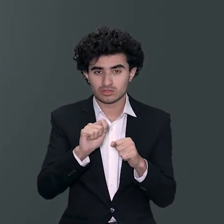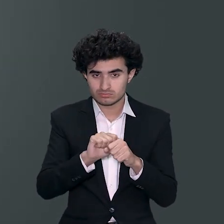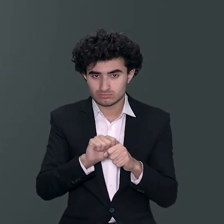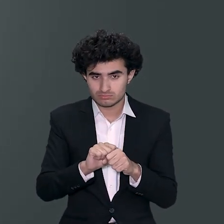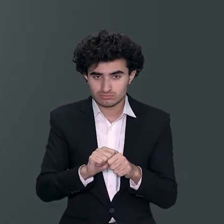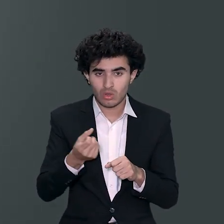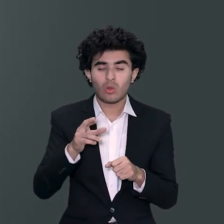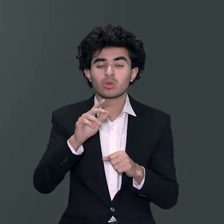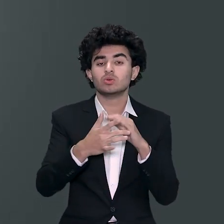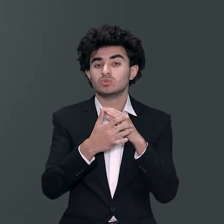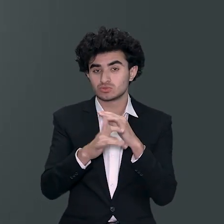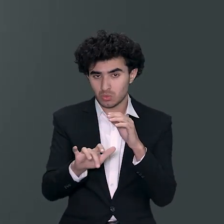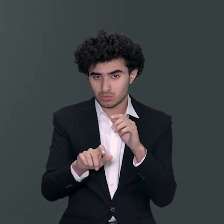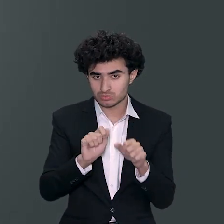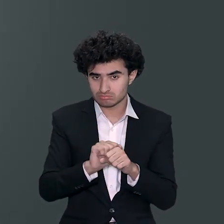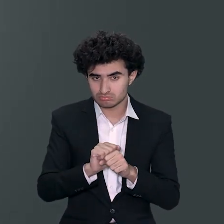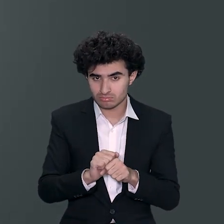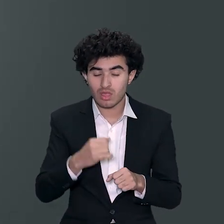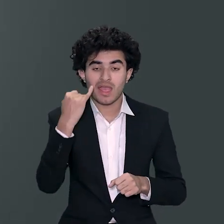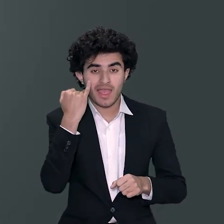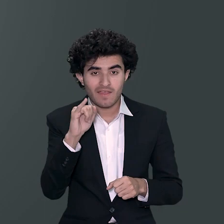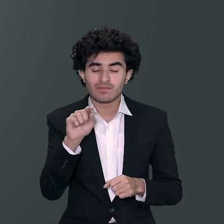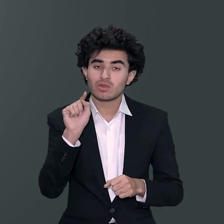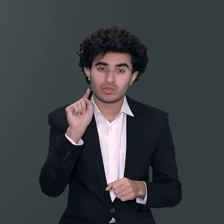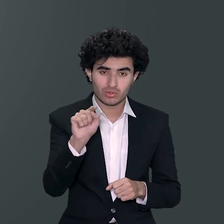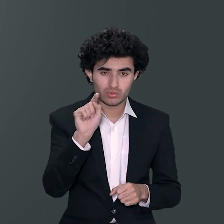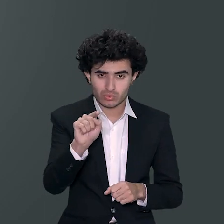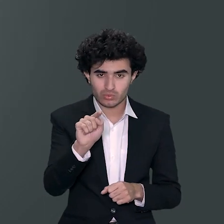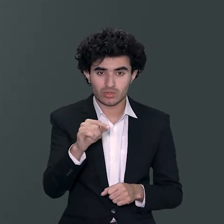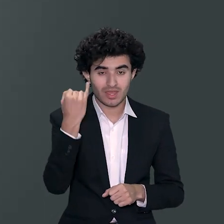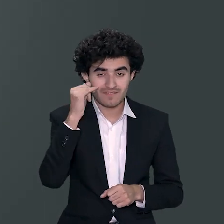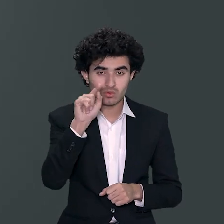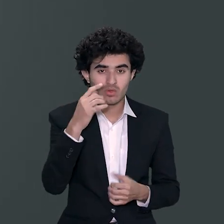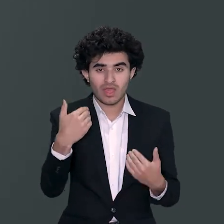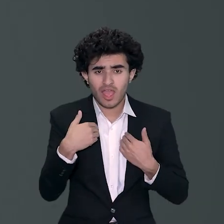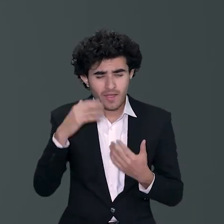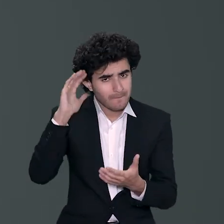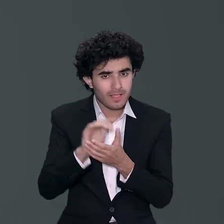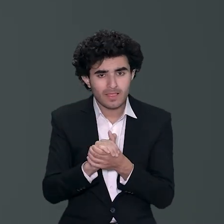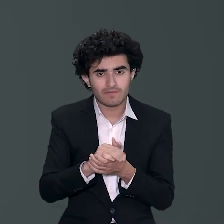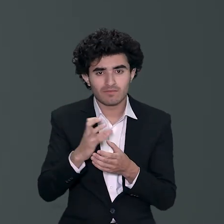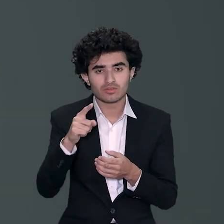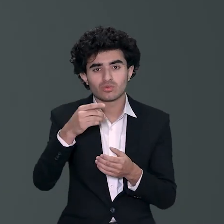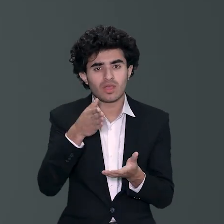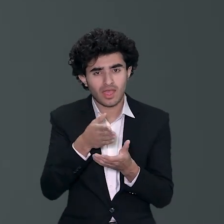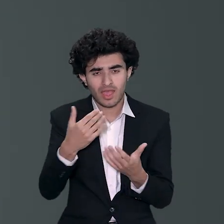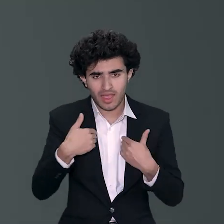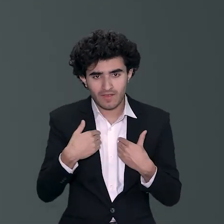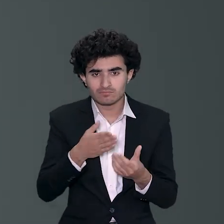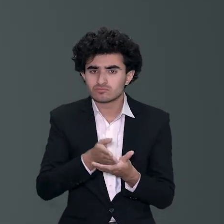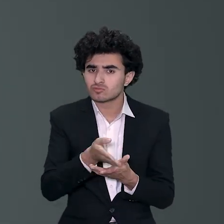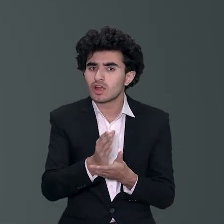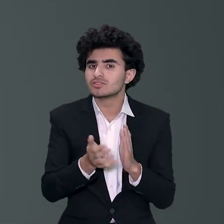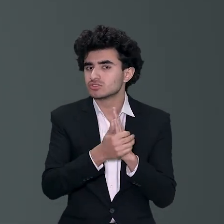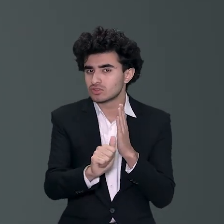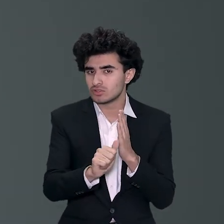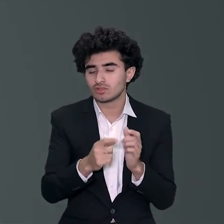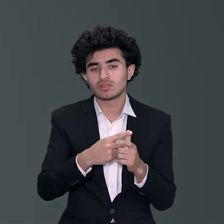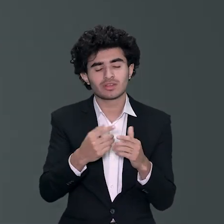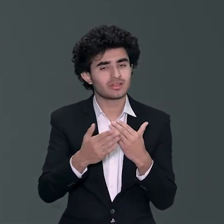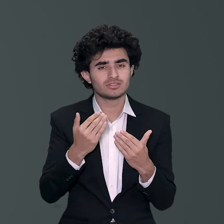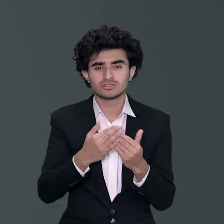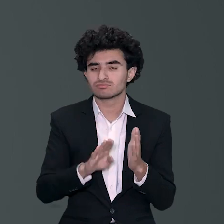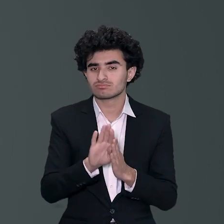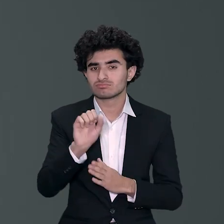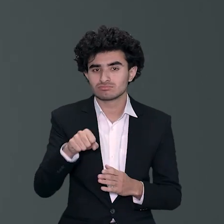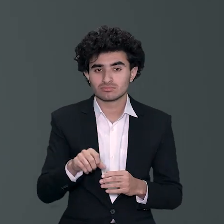کرنا چاہے آپ کو کمپنی کا سٹرکچر بنانا چاہے آپ ٹکنالوجی بنانی ہو اگر آپ کو اپنے اوپر یقین ہے اور آپ کے پاس رائیٹ سکل سیٹ